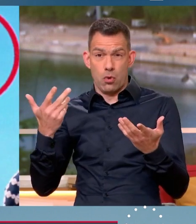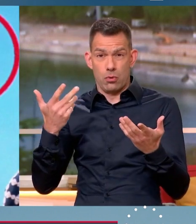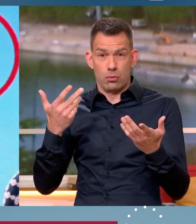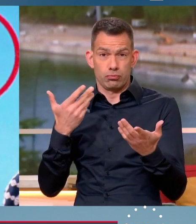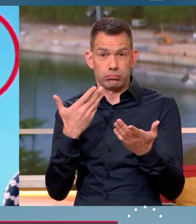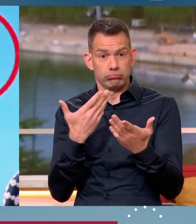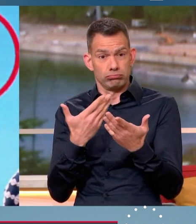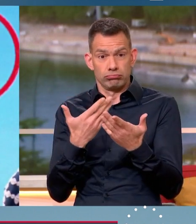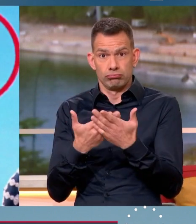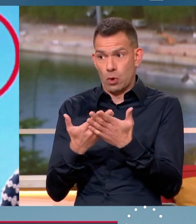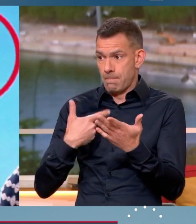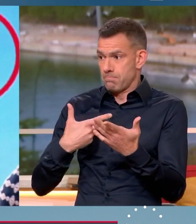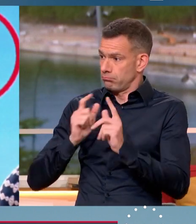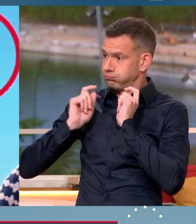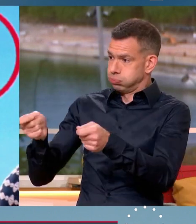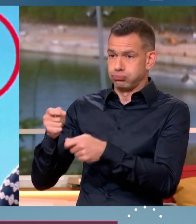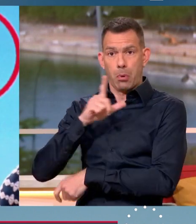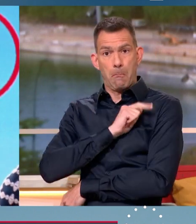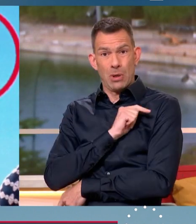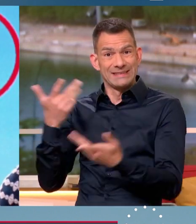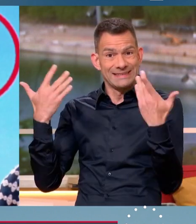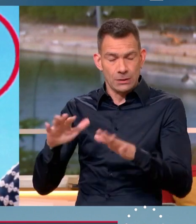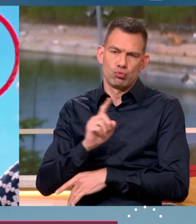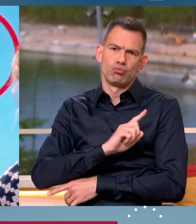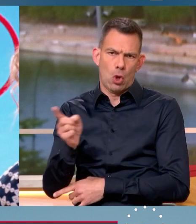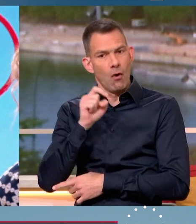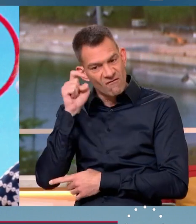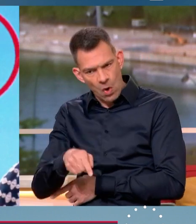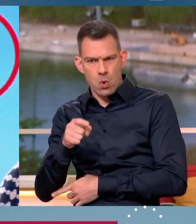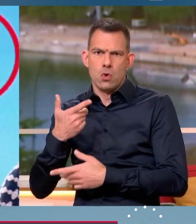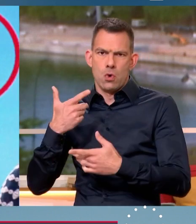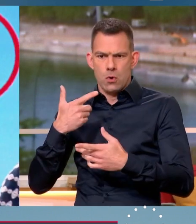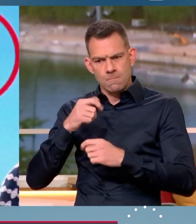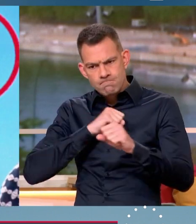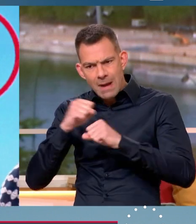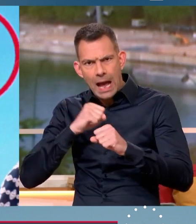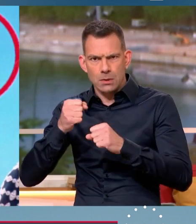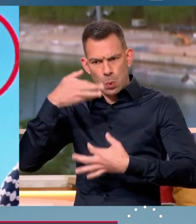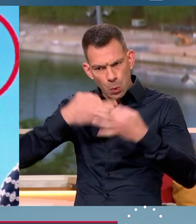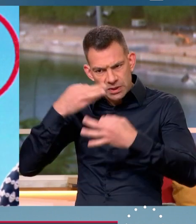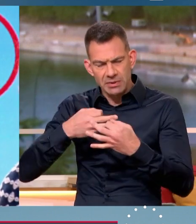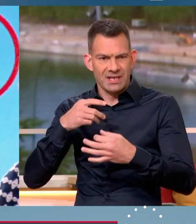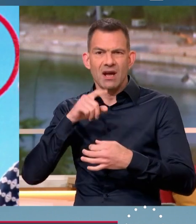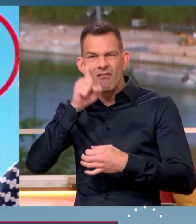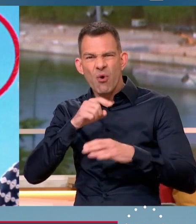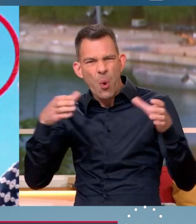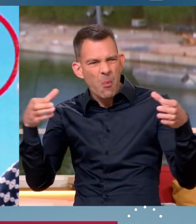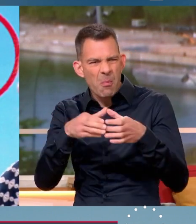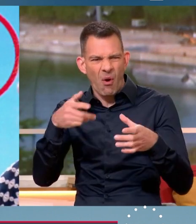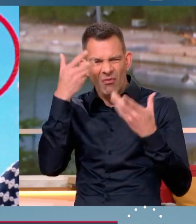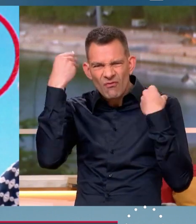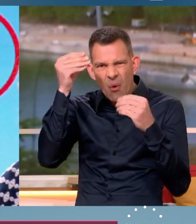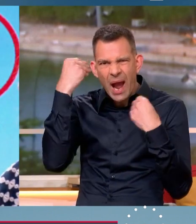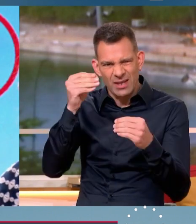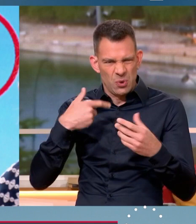reposer sur les policiers qui assurent le maintien de l'ordre. Il faut une action judiciaire. Il faut traquer ces bandes, ces racailles, ces voyous